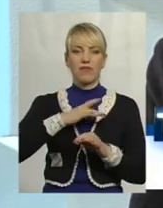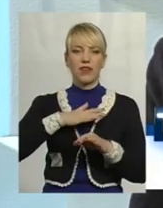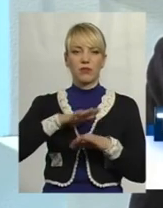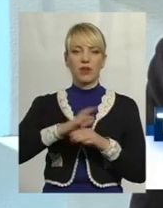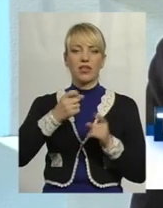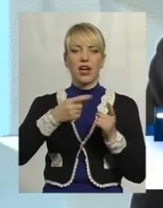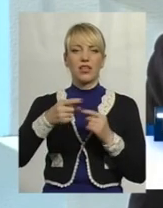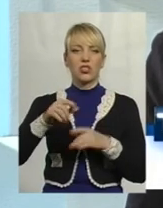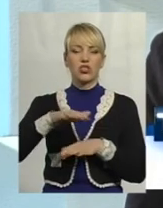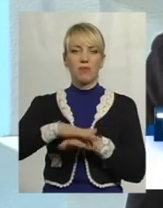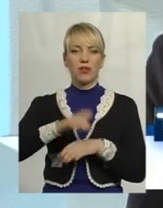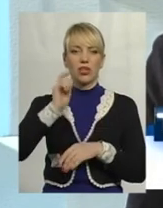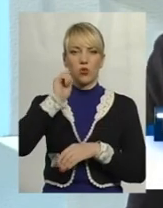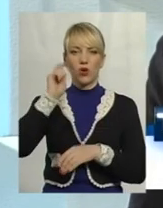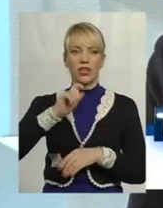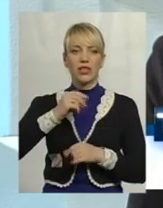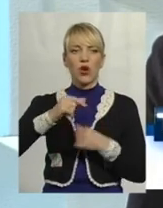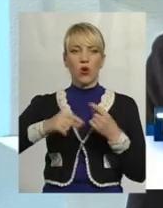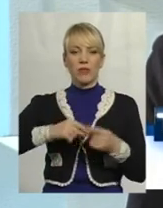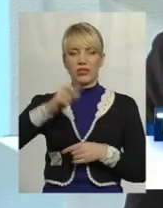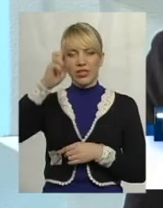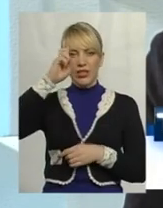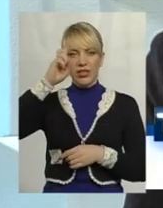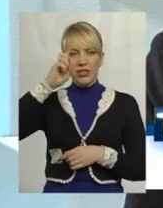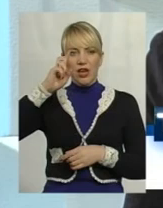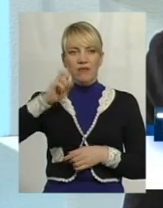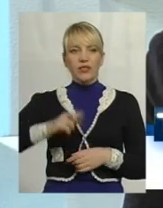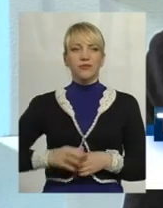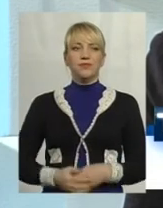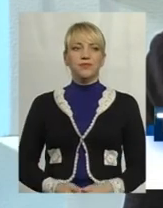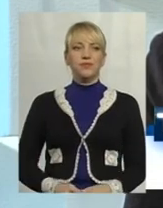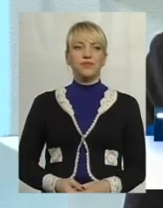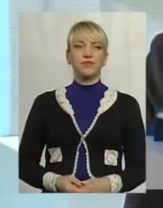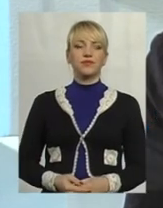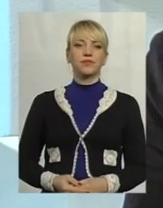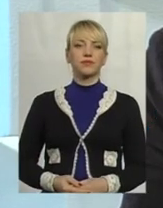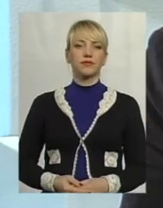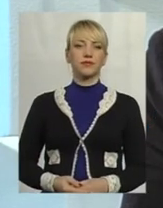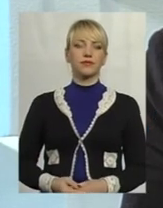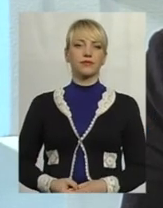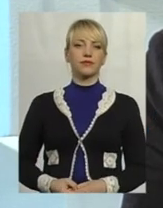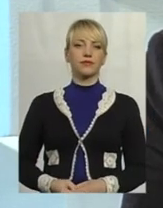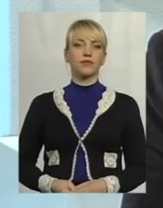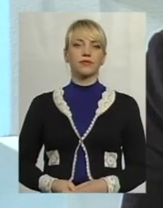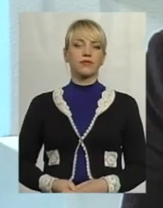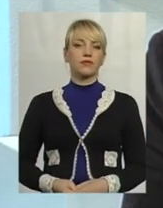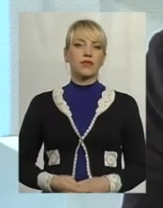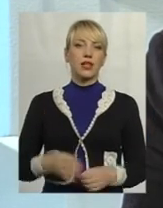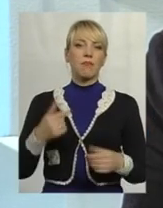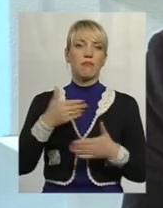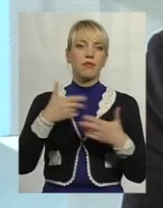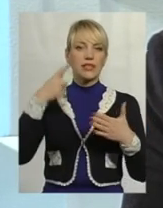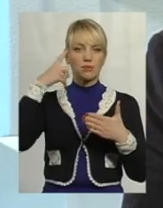а інші банки України, комерційні, державні. Комерційні, державні, так. Тобто, ми